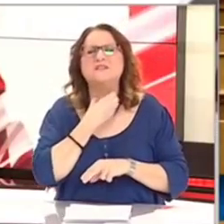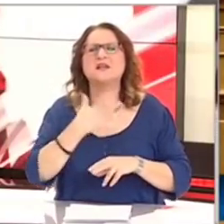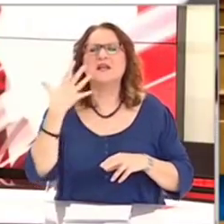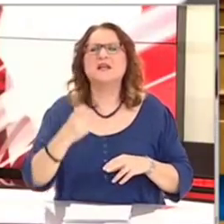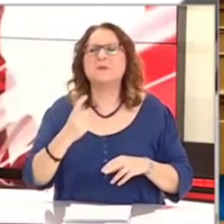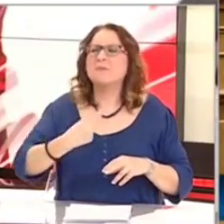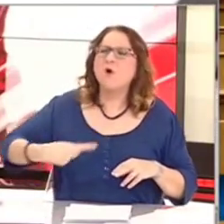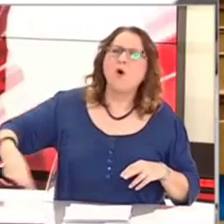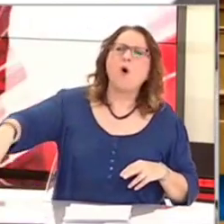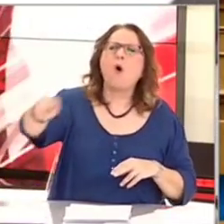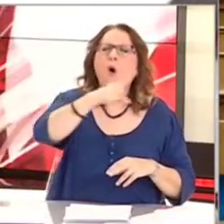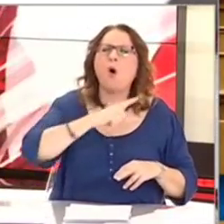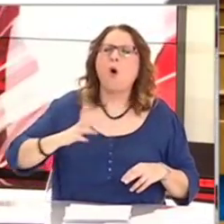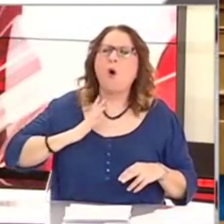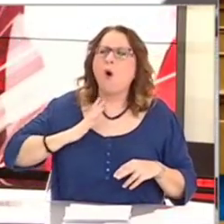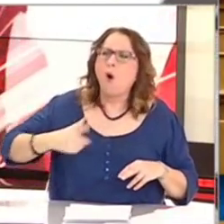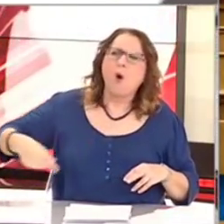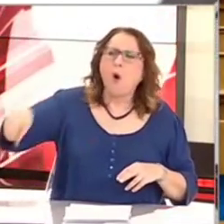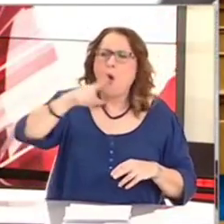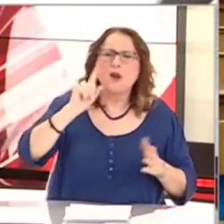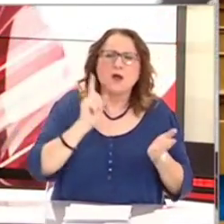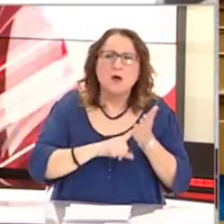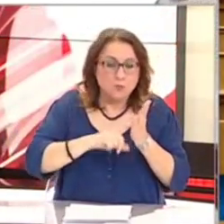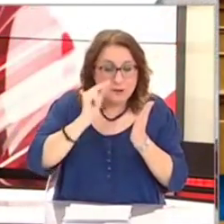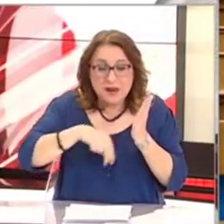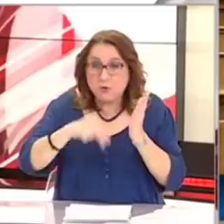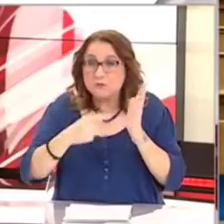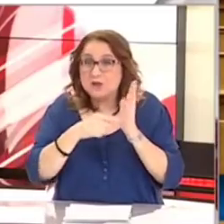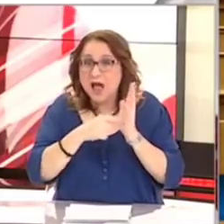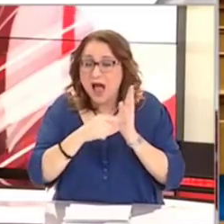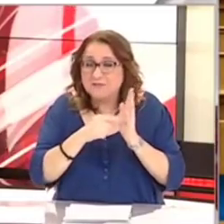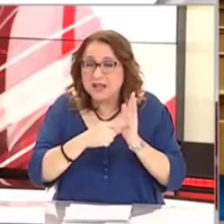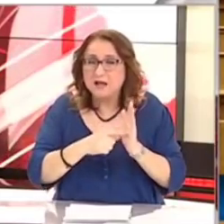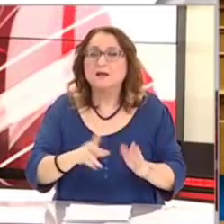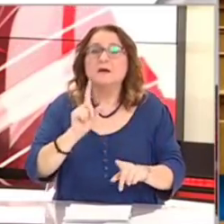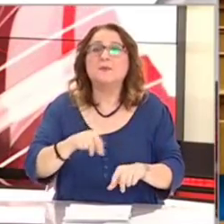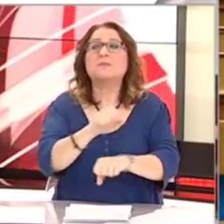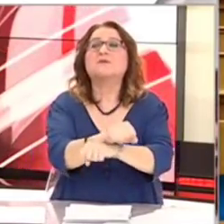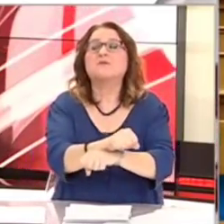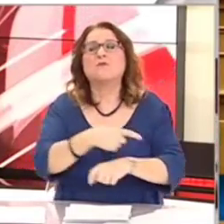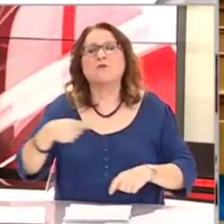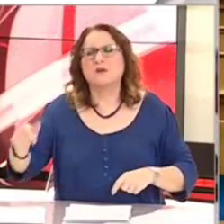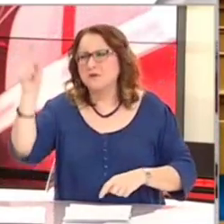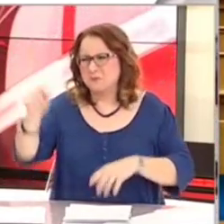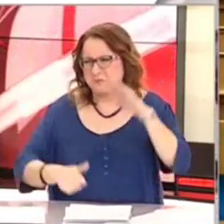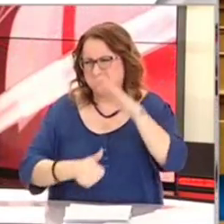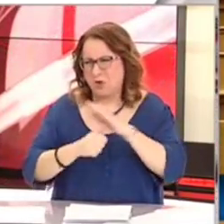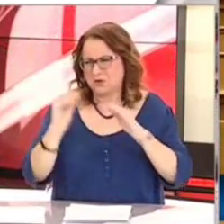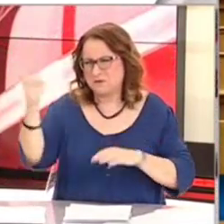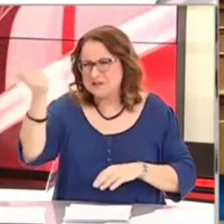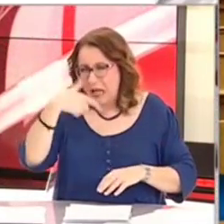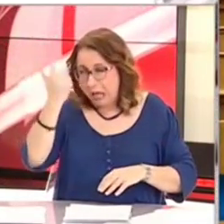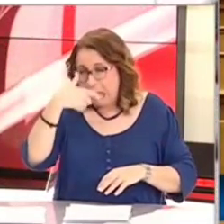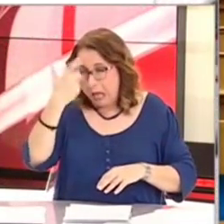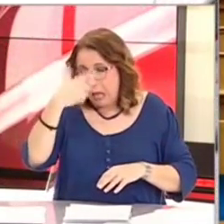τους Έλληνες πολίτες θα οδηγηθούν στη φυλακή αυτοί που τα έχουν υπογράψει όλα αυτά. Και βγήκε και έκλαικε ο Πρόεδρος της Βουλής και η συναυτό και